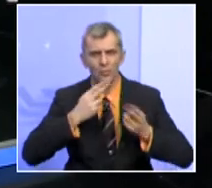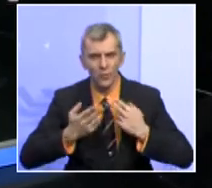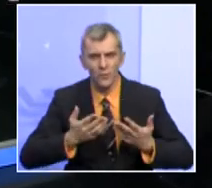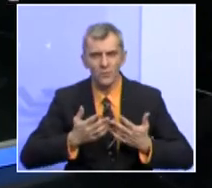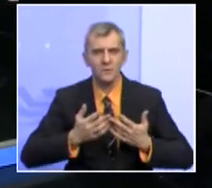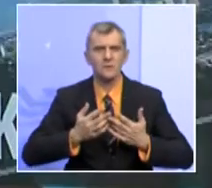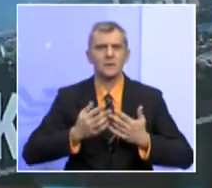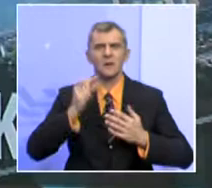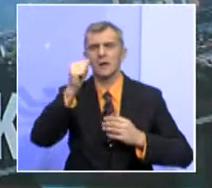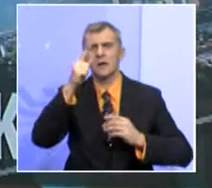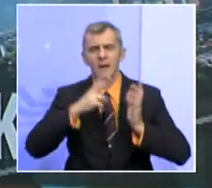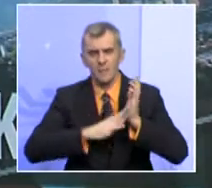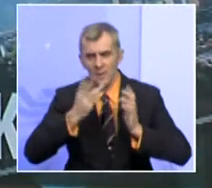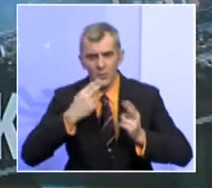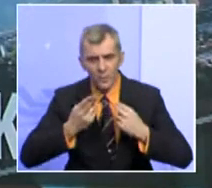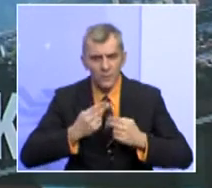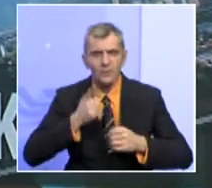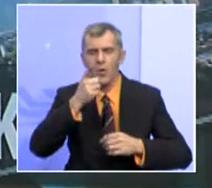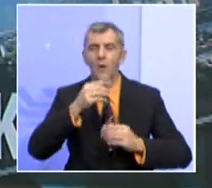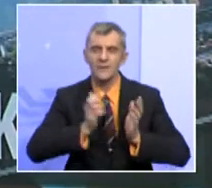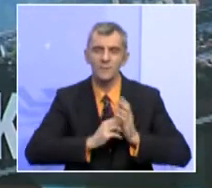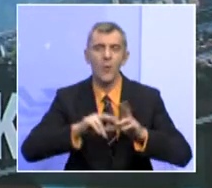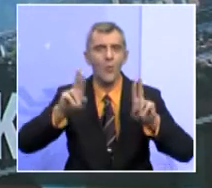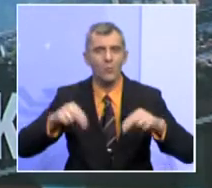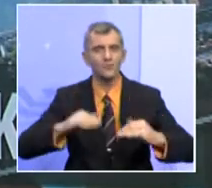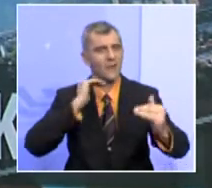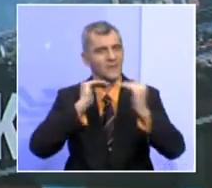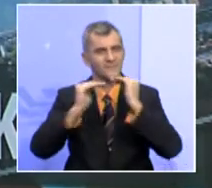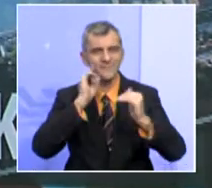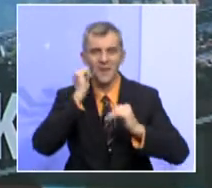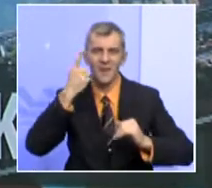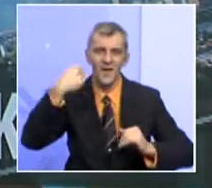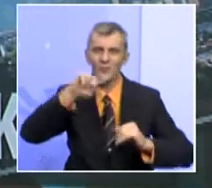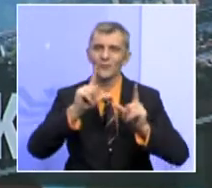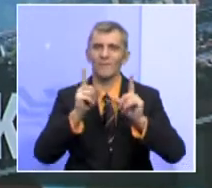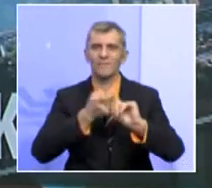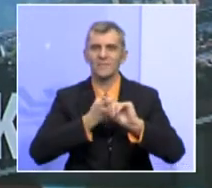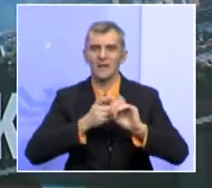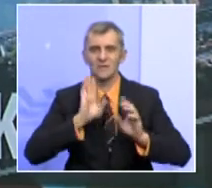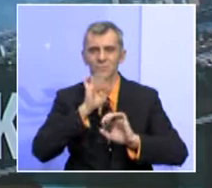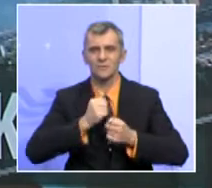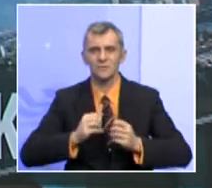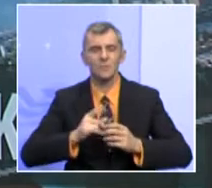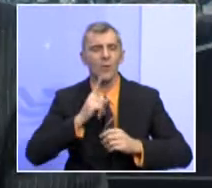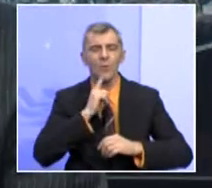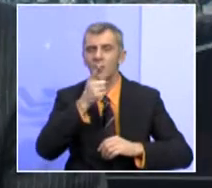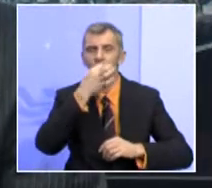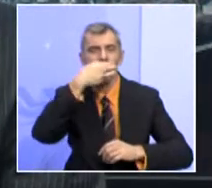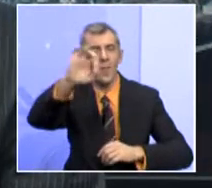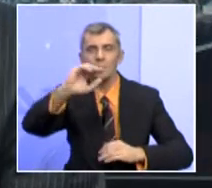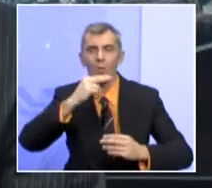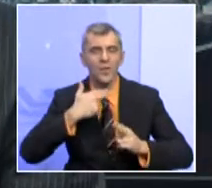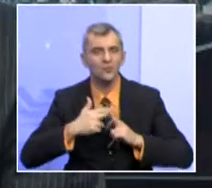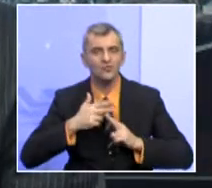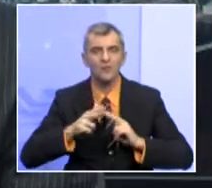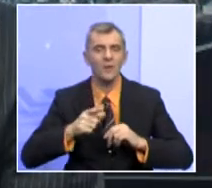dogovora i ona je trebala omogućiti jednakopravnost naroda u federaciji BiH. Koje je to najbolje rješenje prema